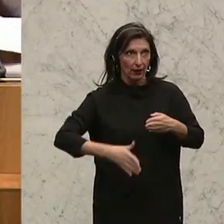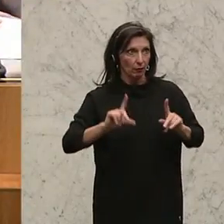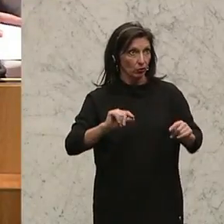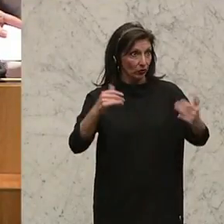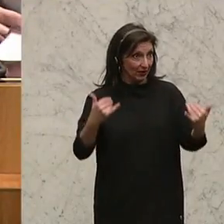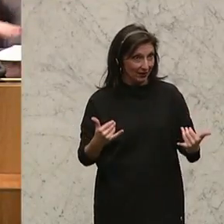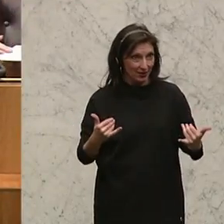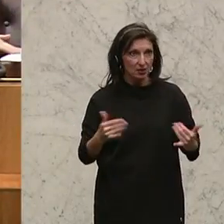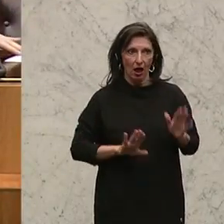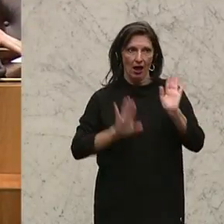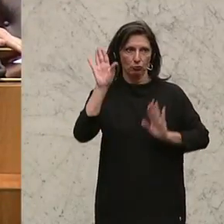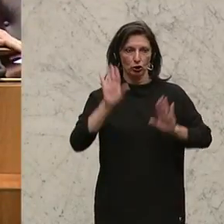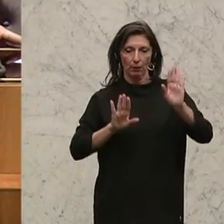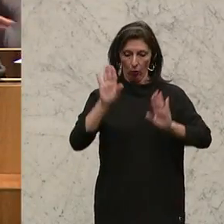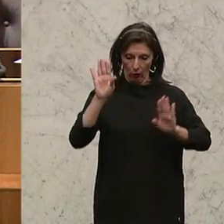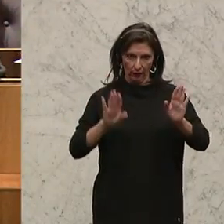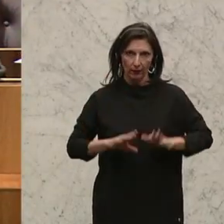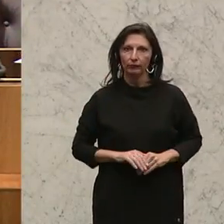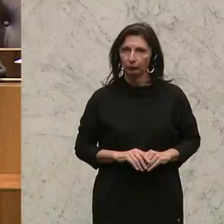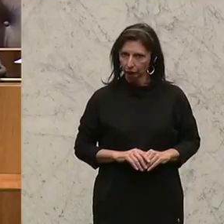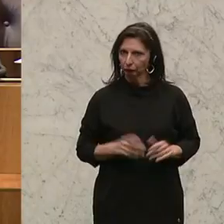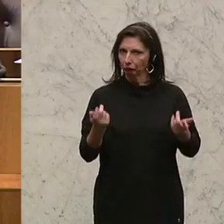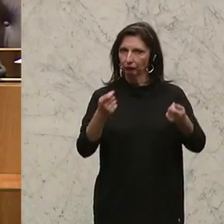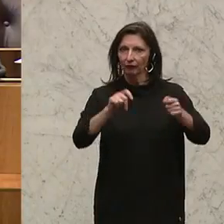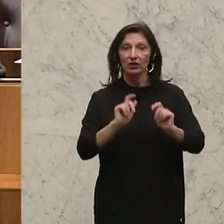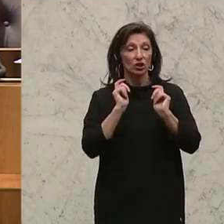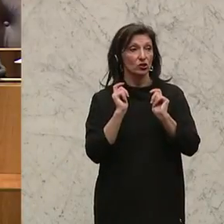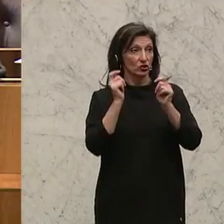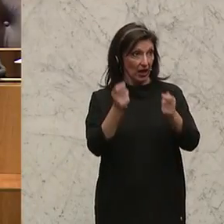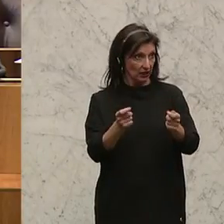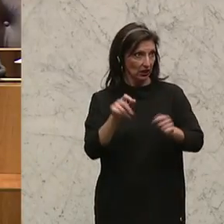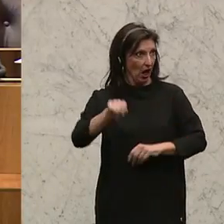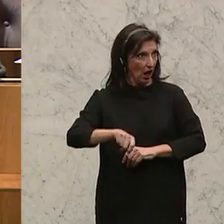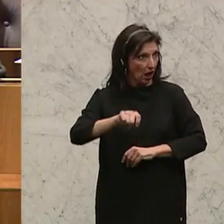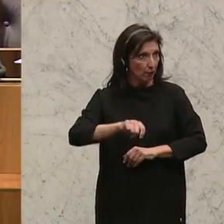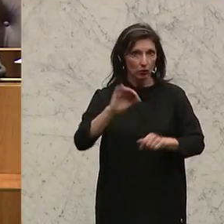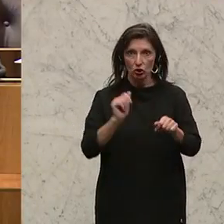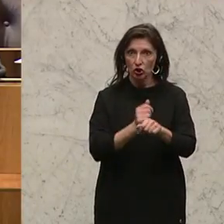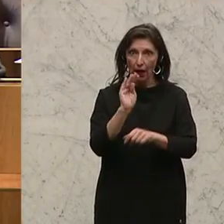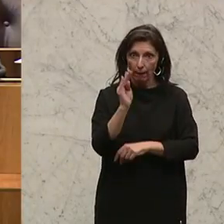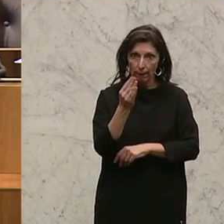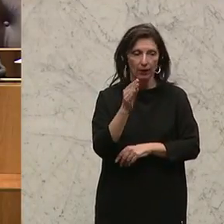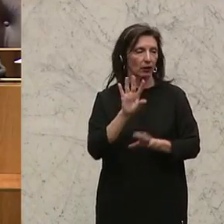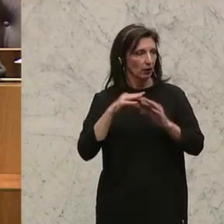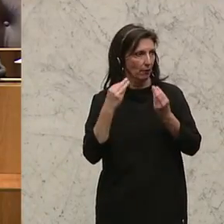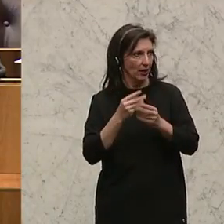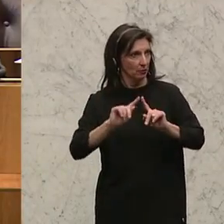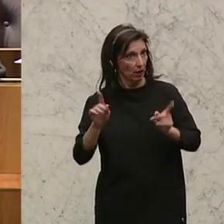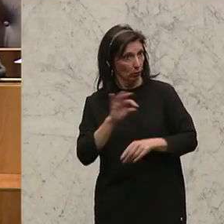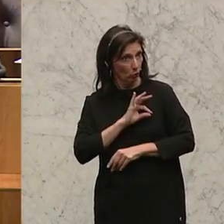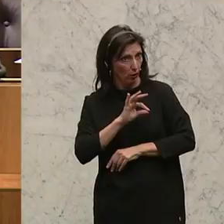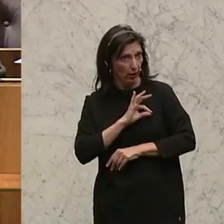gelangen wir gleich zur Abstimmung über den Entschließungsantrag der Abgeordneten Steinbücher, Kolleginnen und Kollegen,